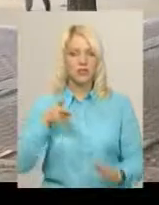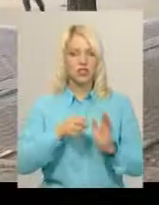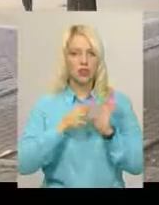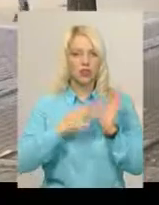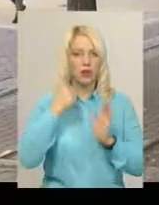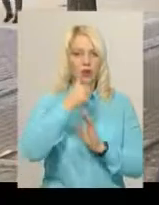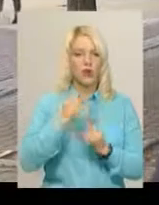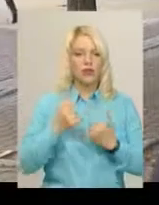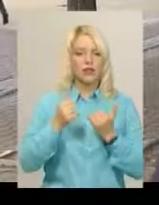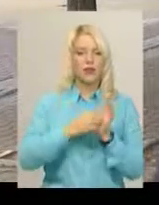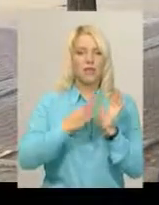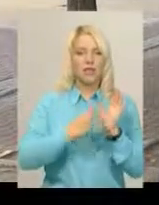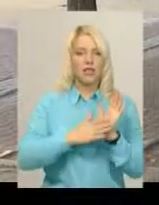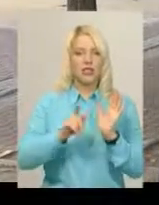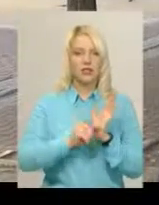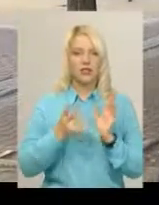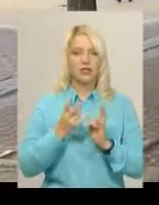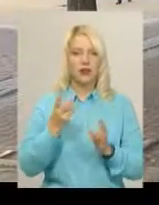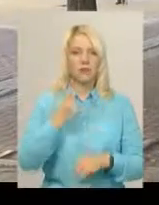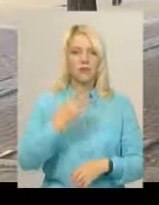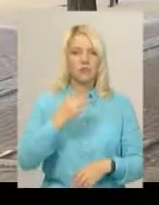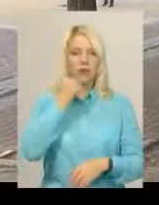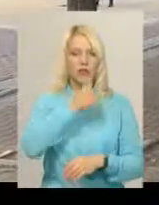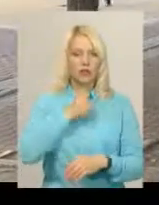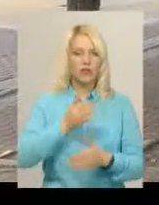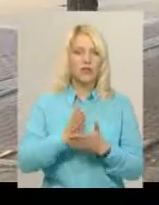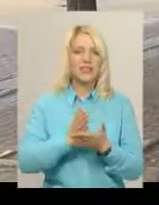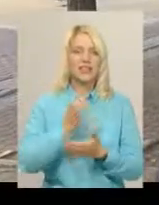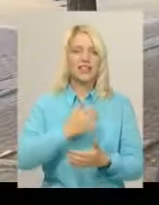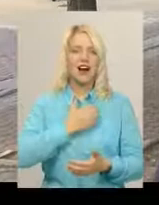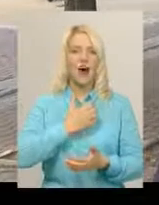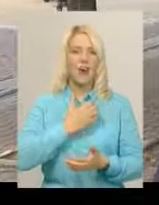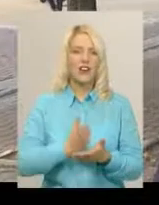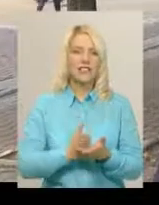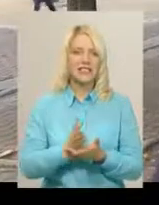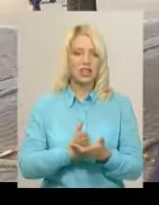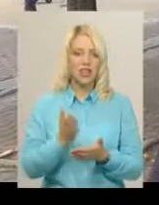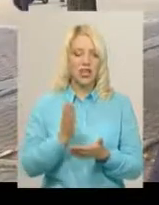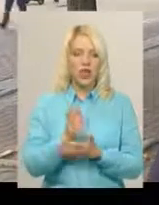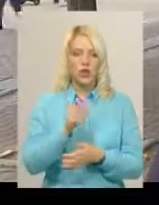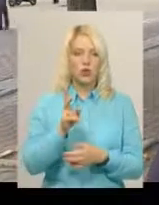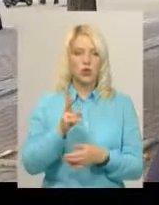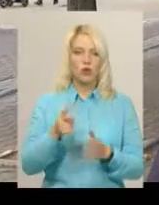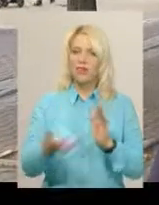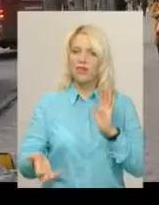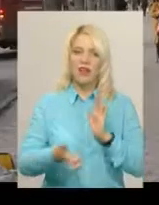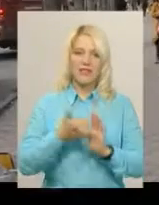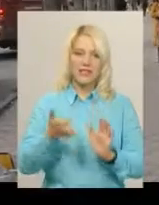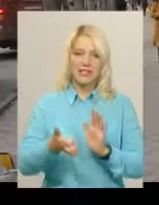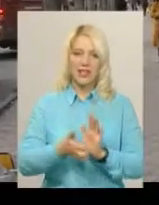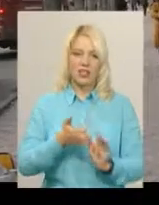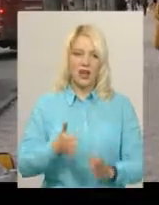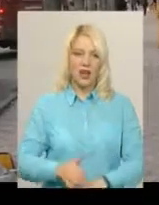пенсії необхідно мати 25 років страхового стажу. На сьогоднішній день вже є такі люди, яким цього стажу не вистачає.